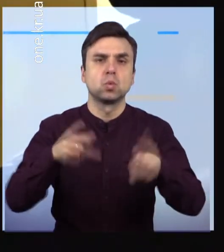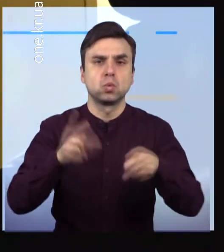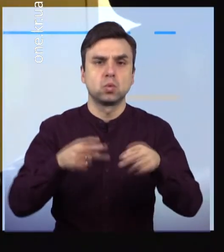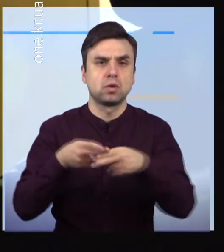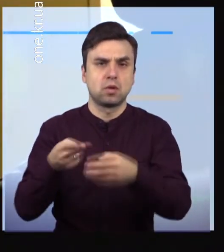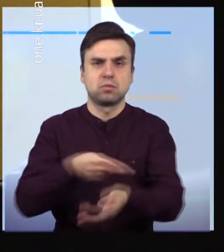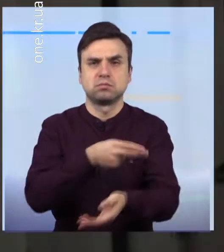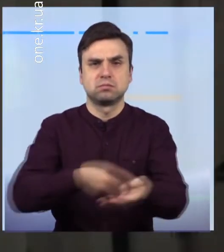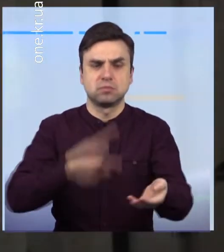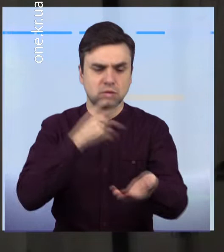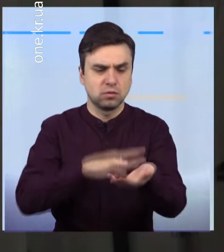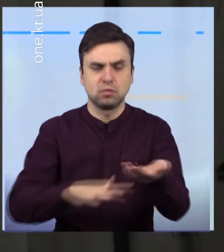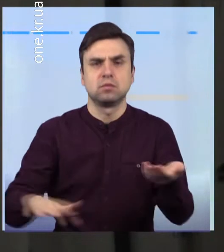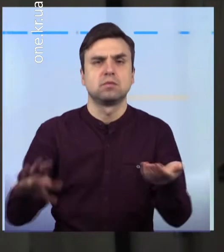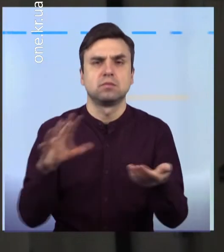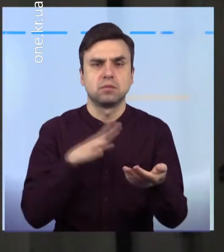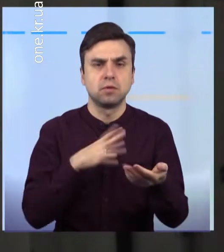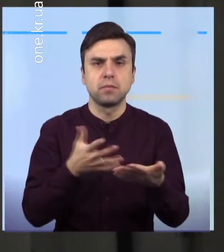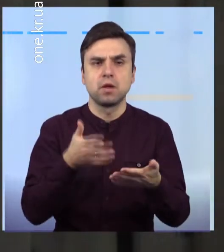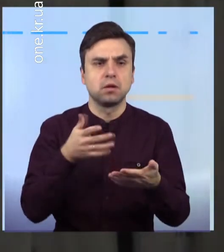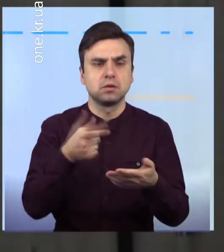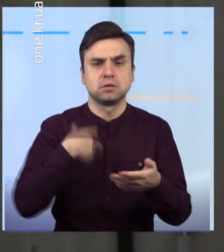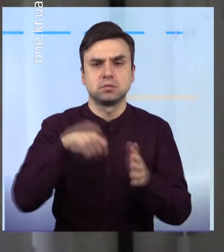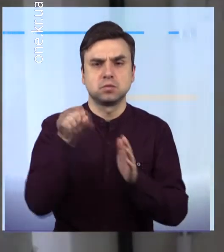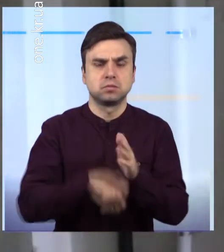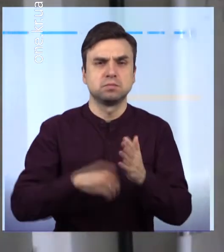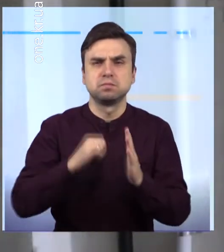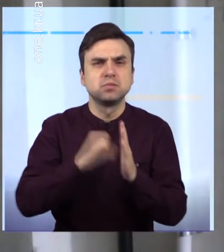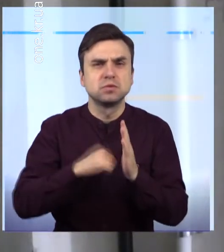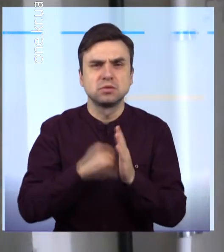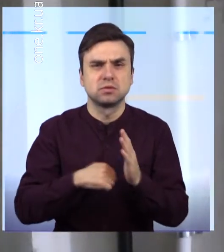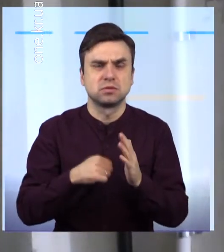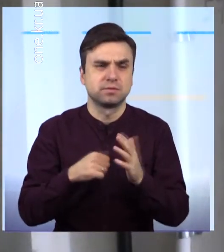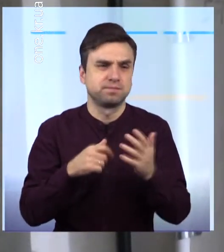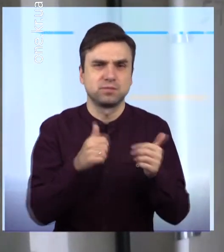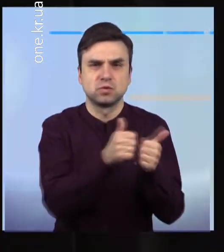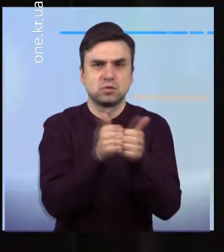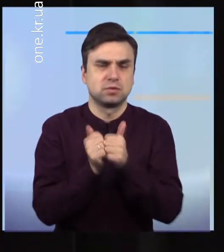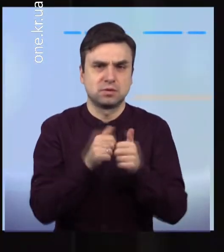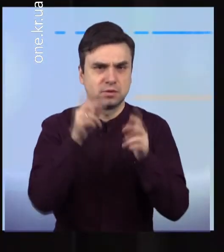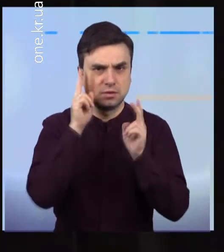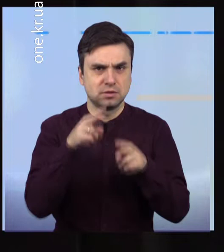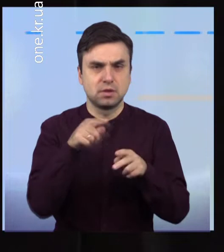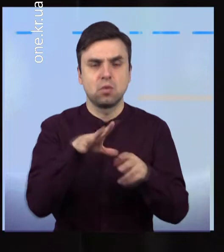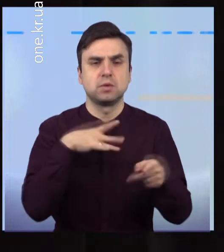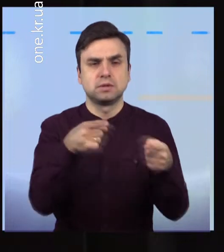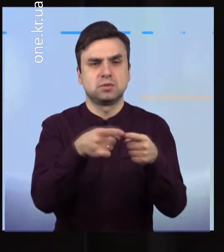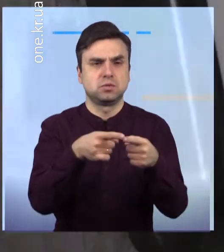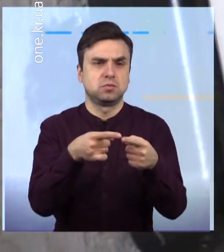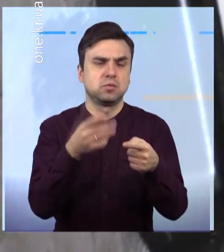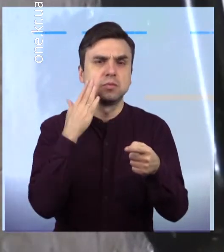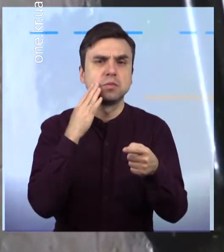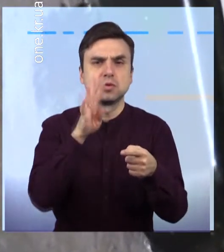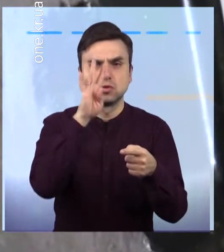тому причиною, місцеві не уявляють, адже, кажуть, їхній сусід тут жив усього-навсього чотири місяці Додому завжди повертався